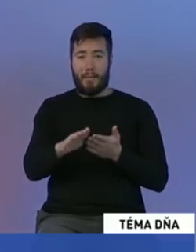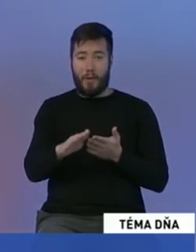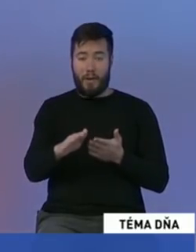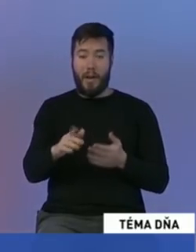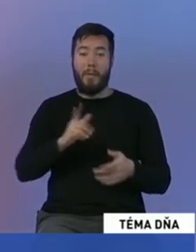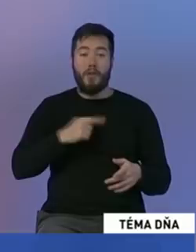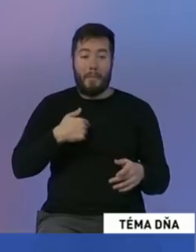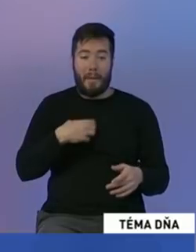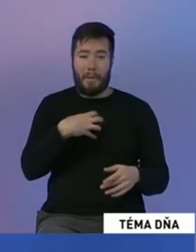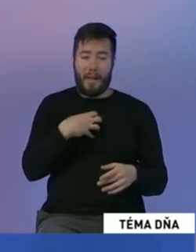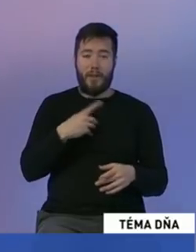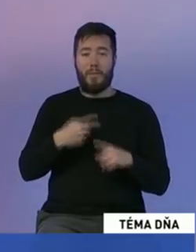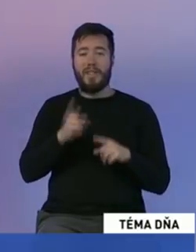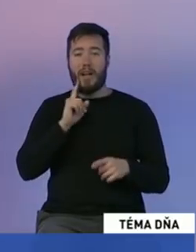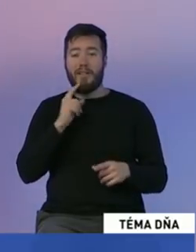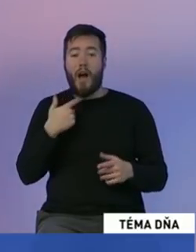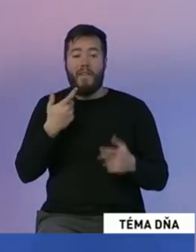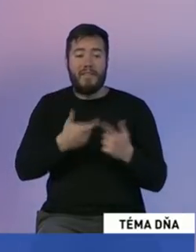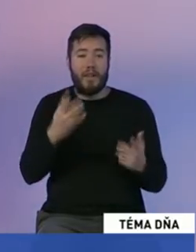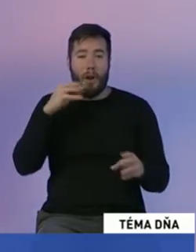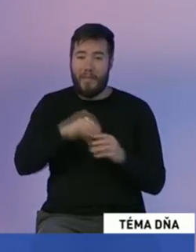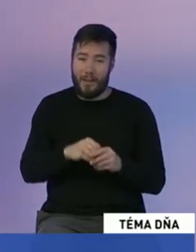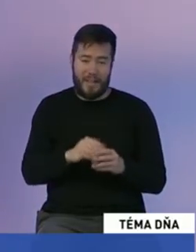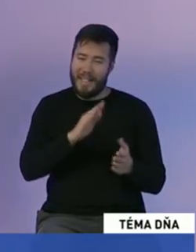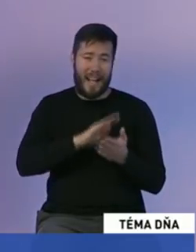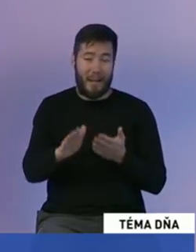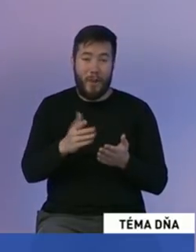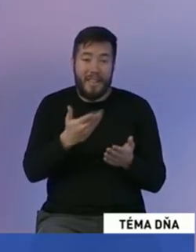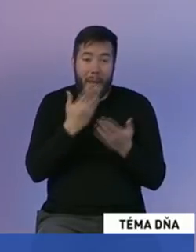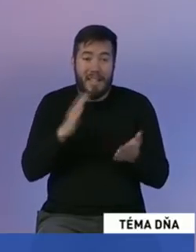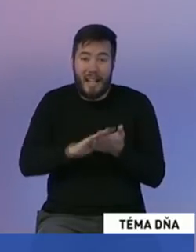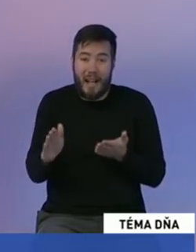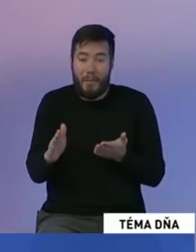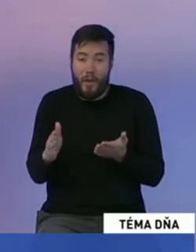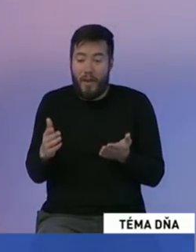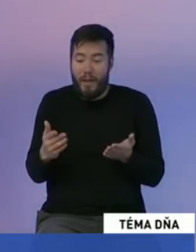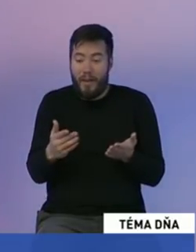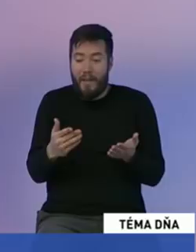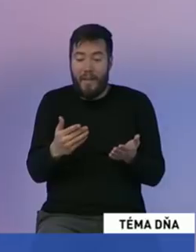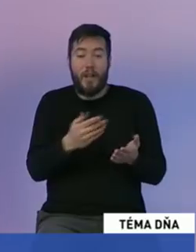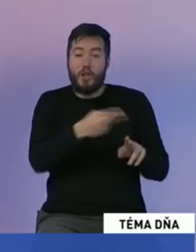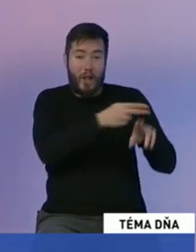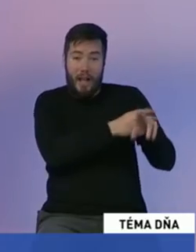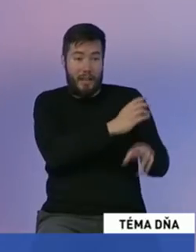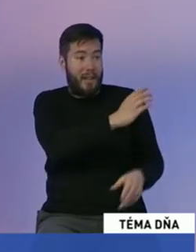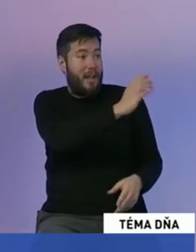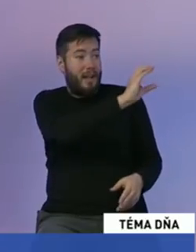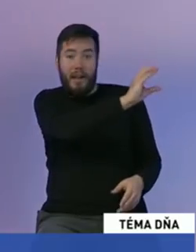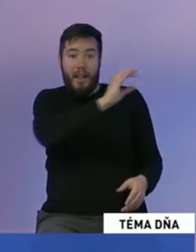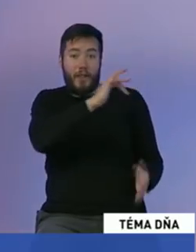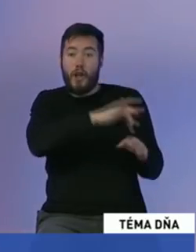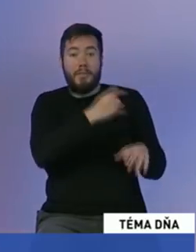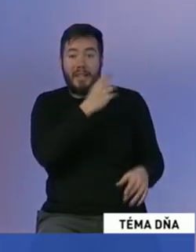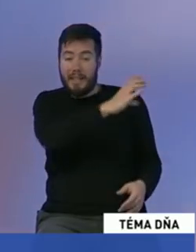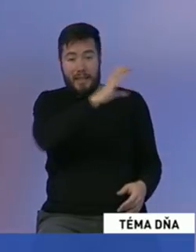vysvetľovať obyvateľom našho Slovenska, že to nie sú obedy zadarmo a nebudú to obedy zadarmo, pretože nám na to nedali zo štátu dosadočný